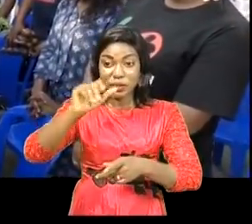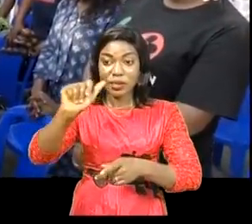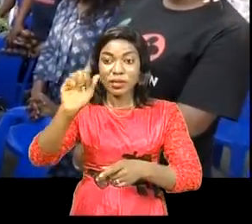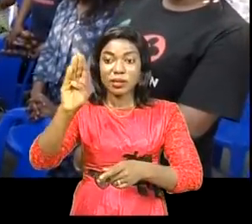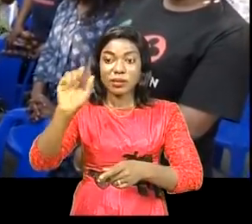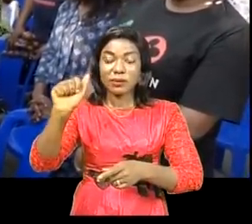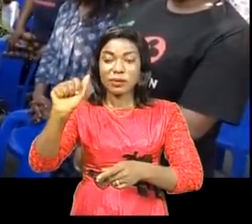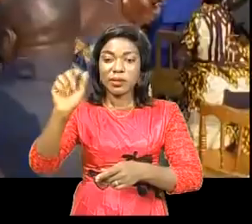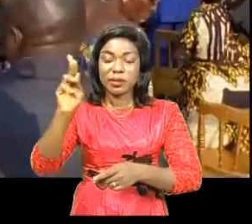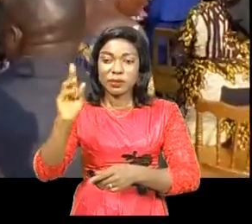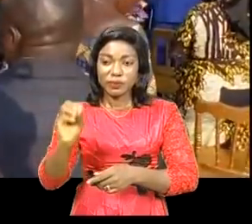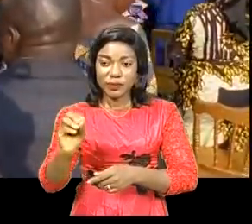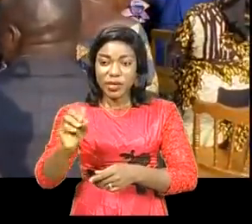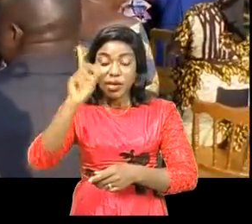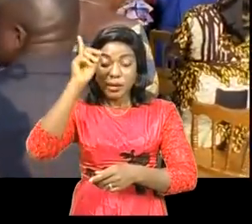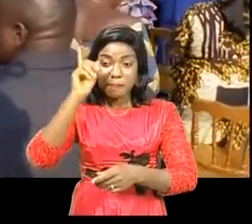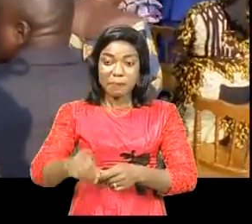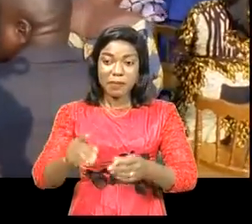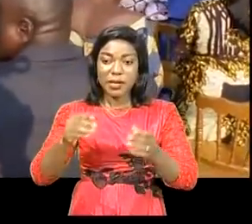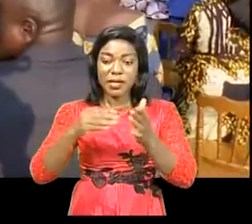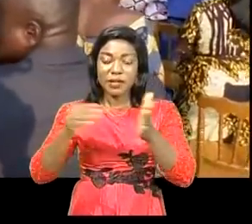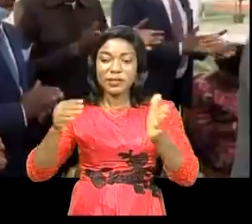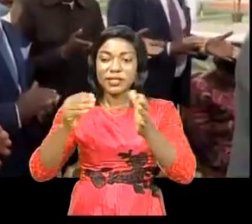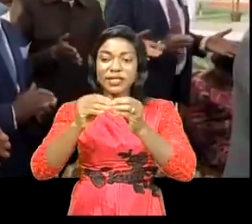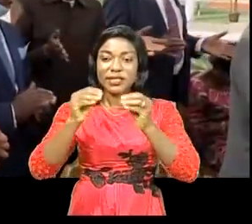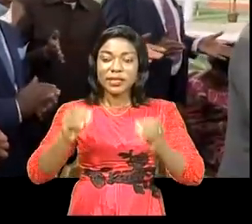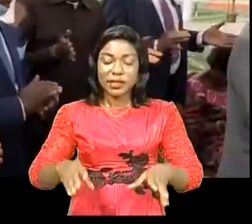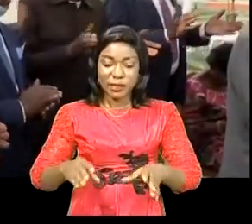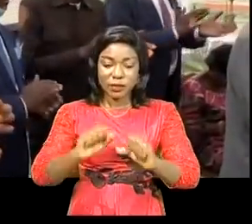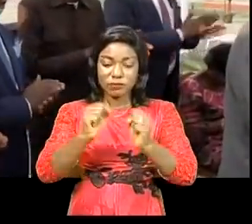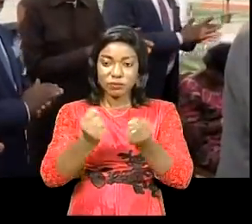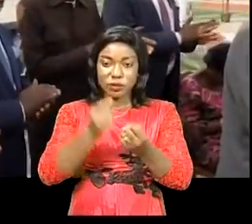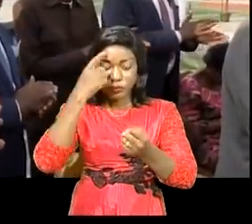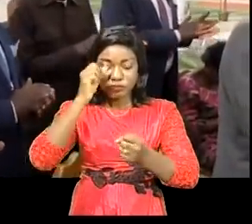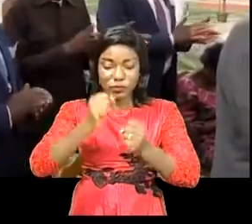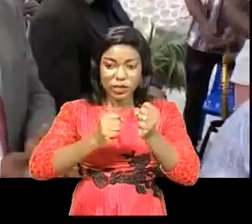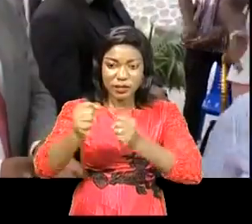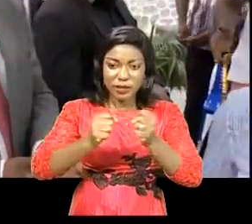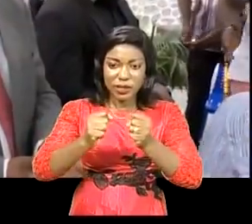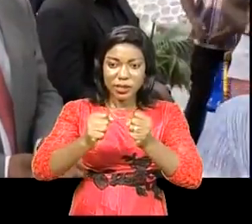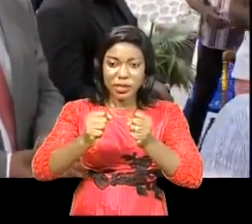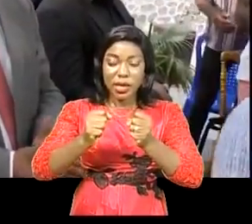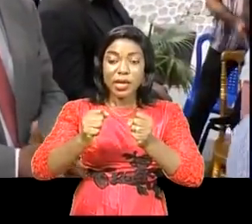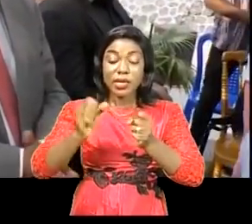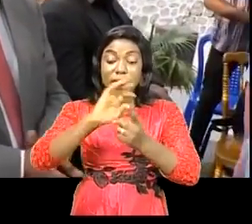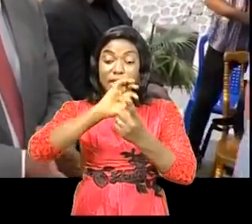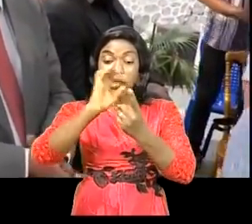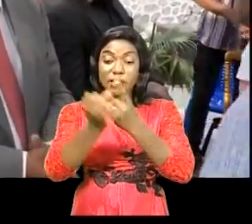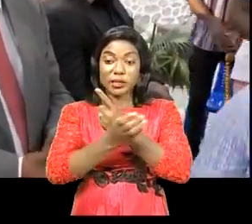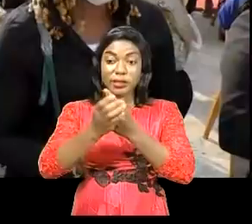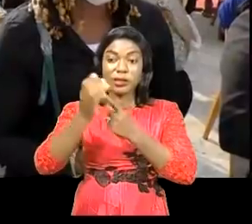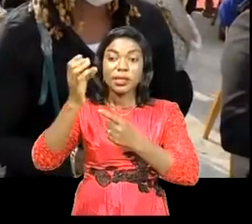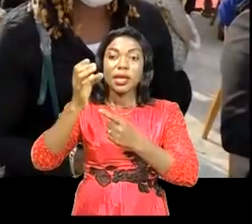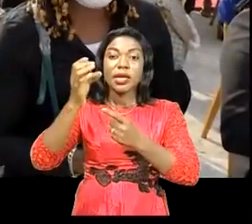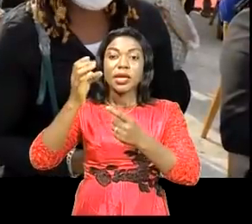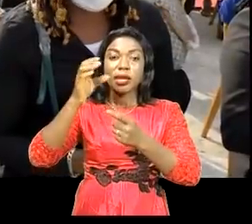1950 cette association se lance dans la promotion et la défense de la culture de Bakongo c'est la première étape de